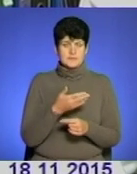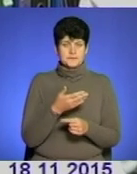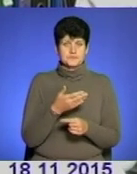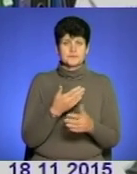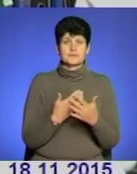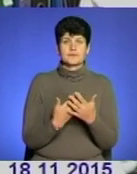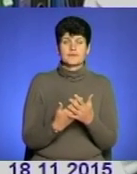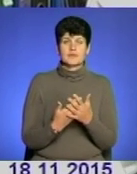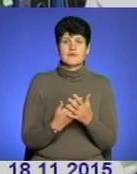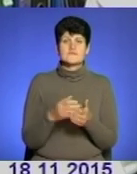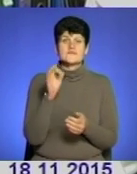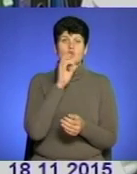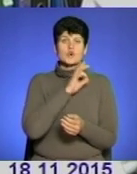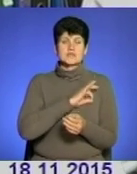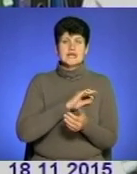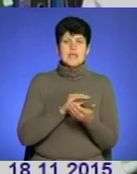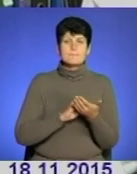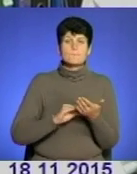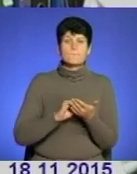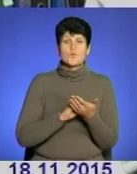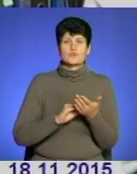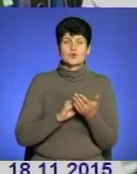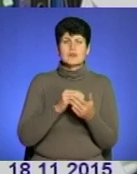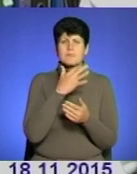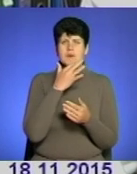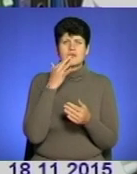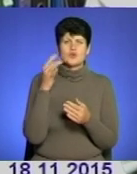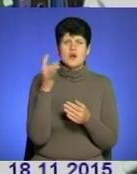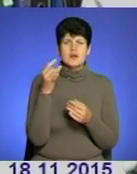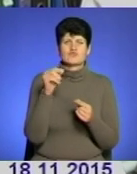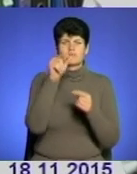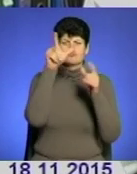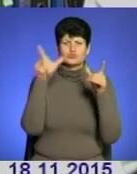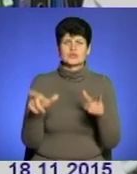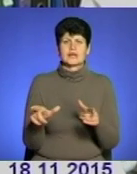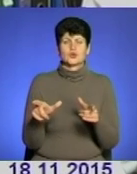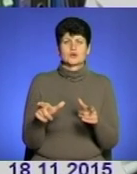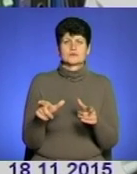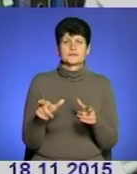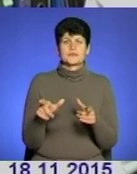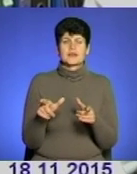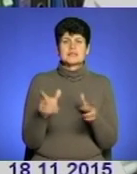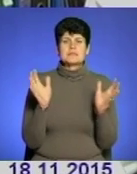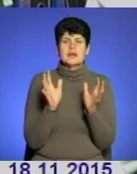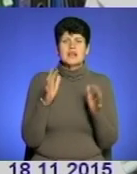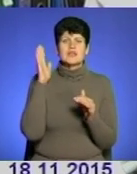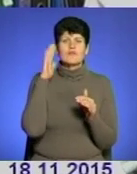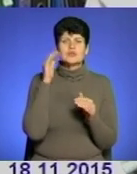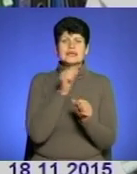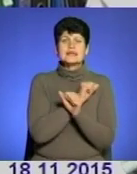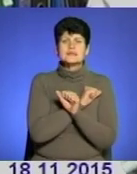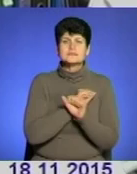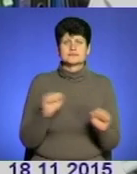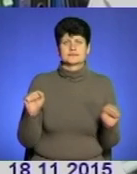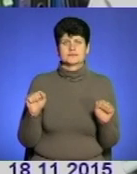так, повторне використання багаторазових пластикових бутилок для зберігання води в принципі не